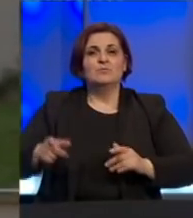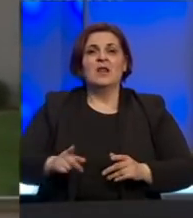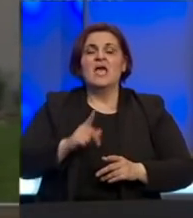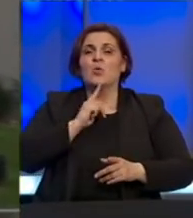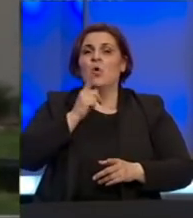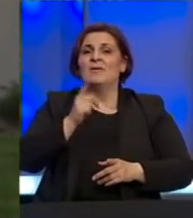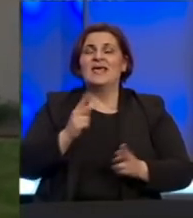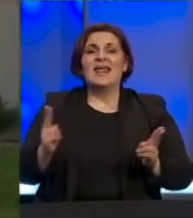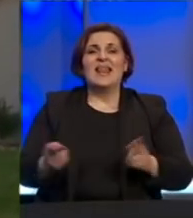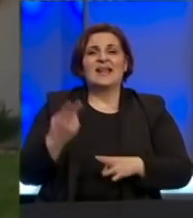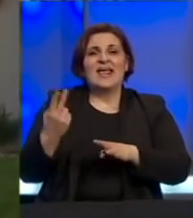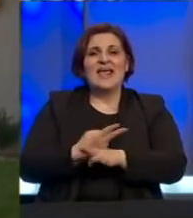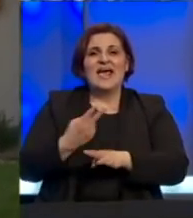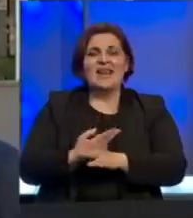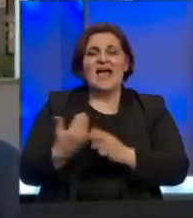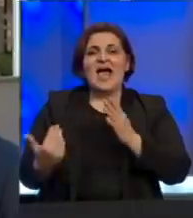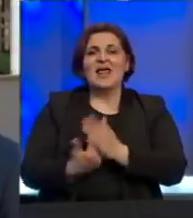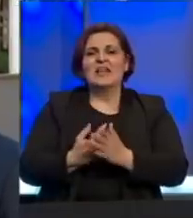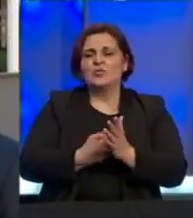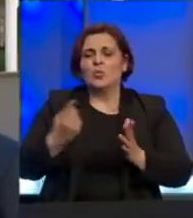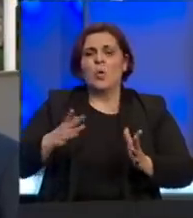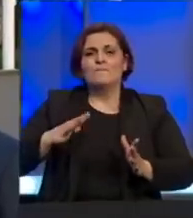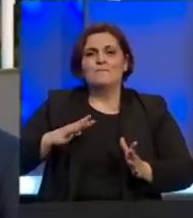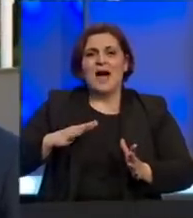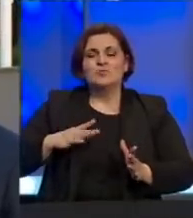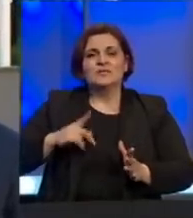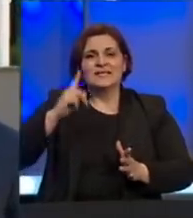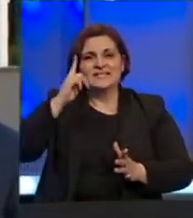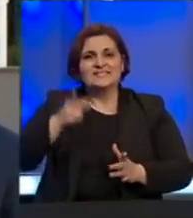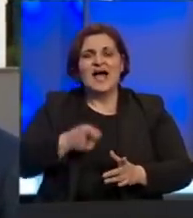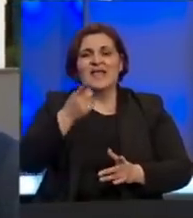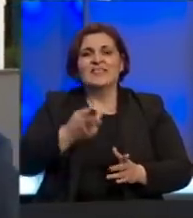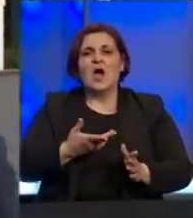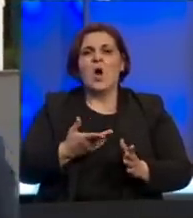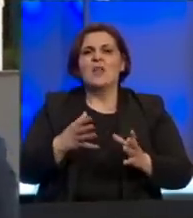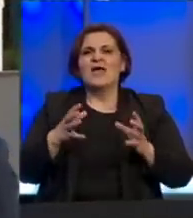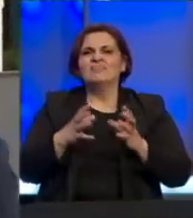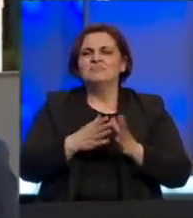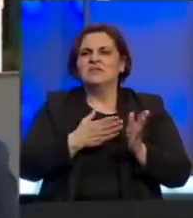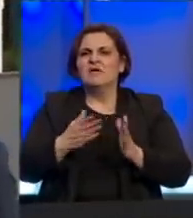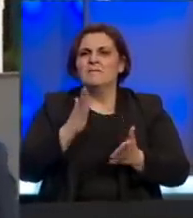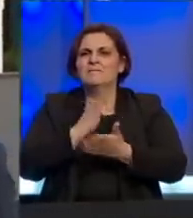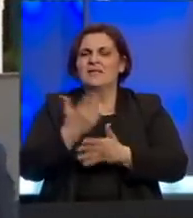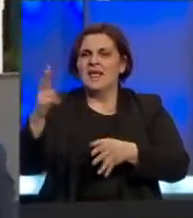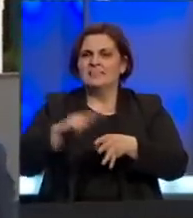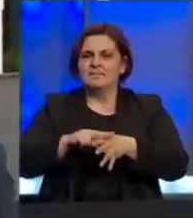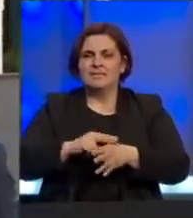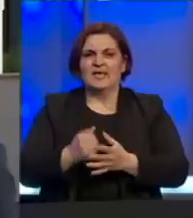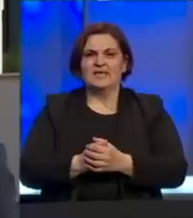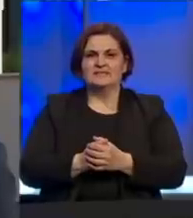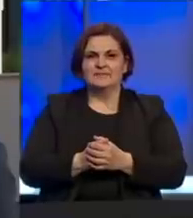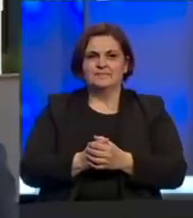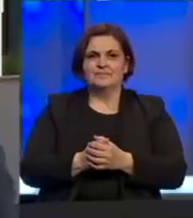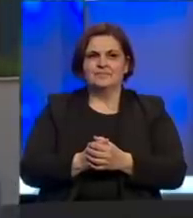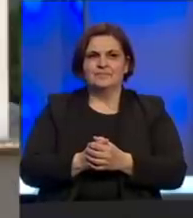se uz to nije lako priviknuti na novu pauzu pogotovo uzmeli se u obzir da je ona redovna zimska trajala gotovo tri mjeseca smatra